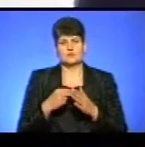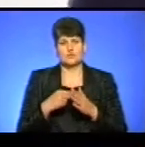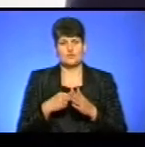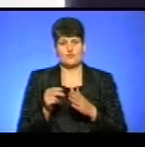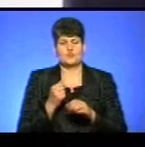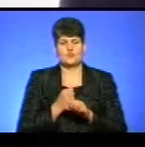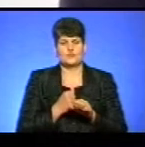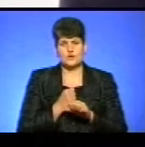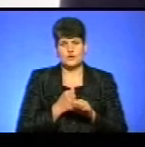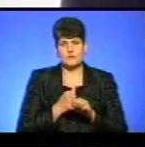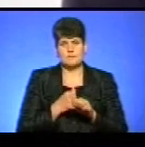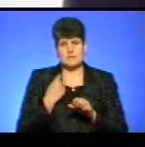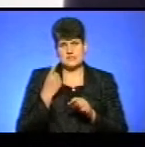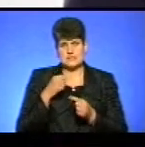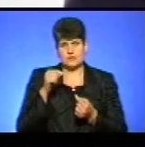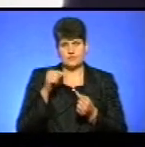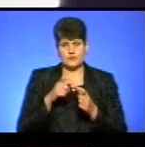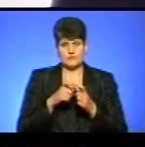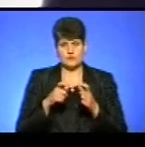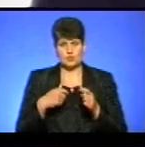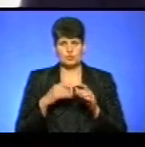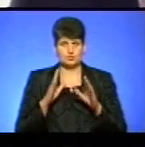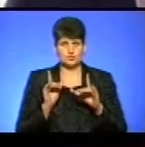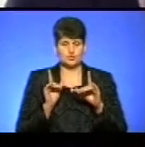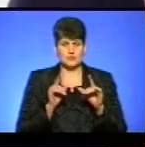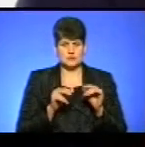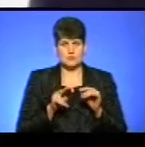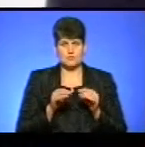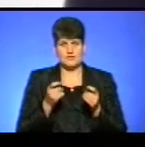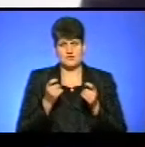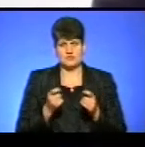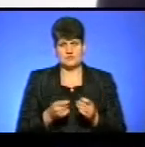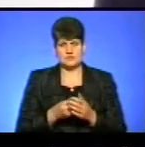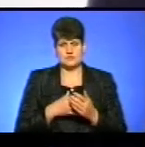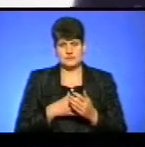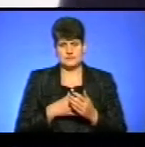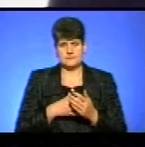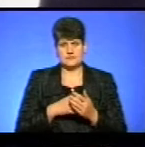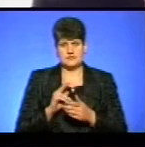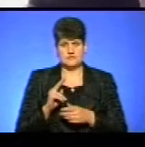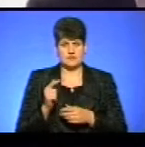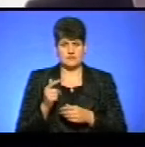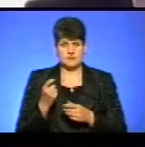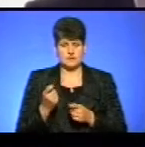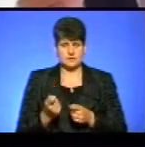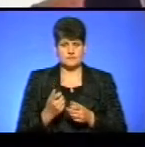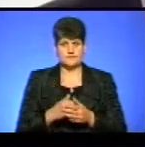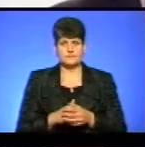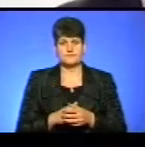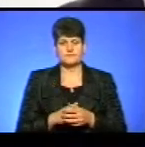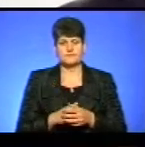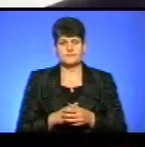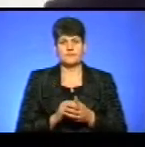вироблю персоніфікований квиток і я буду їздити позначно дешевше, навіть на дві гривні дешевше персоніфікований.